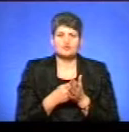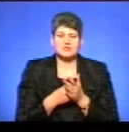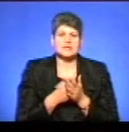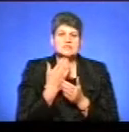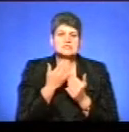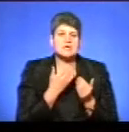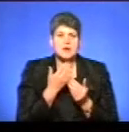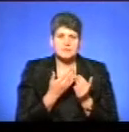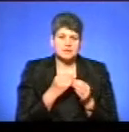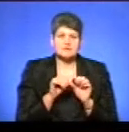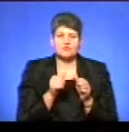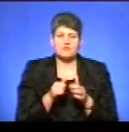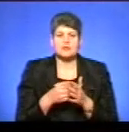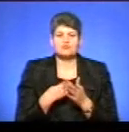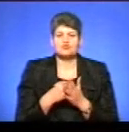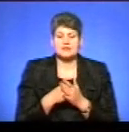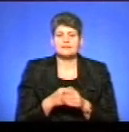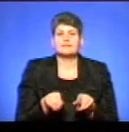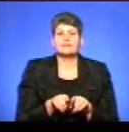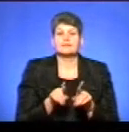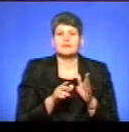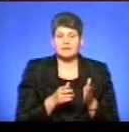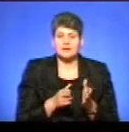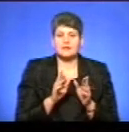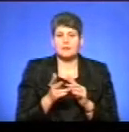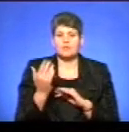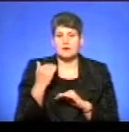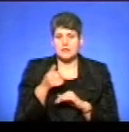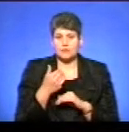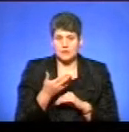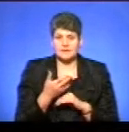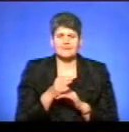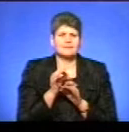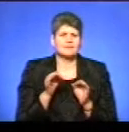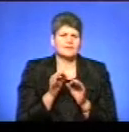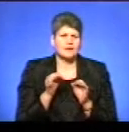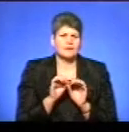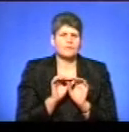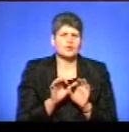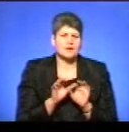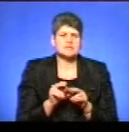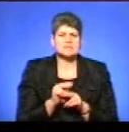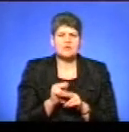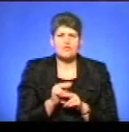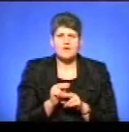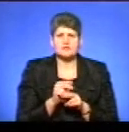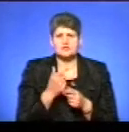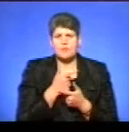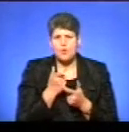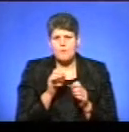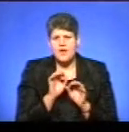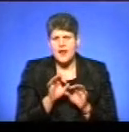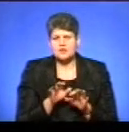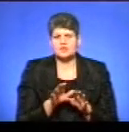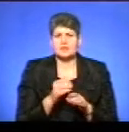запити і сформували бюджет таким чином, як попередні руки, тобто жодних пояснень, зауважень чи попереджень